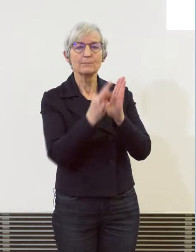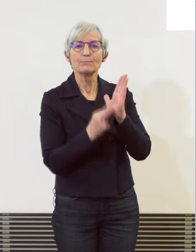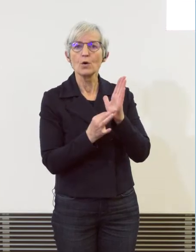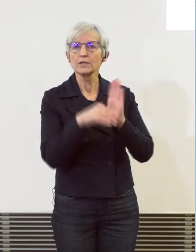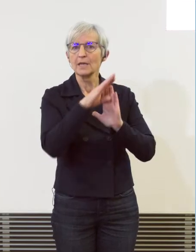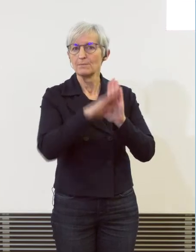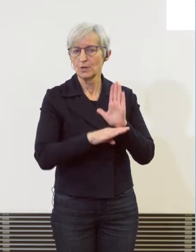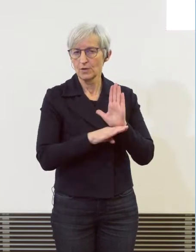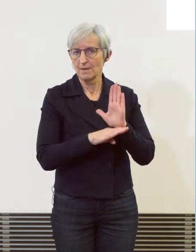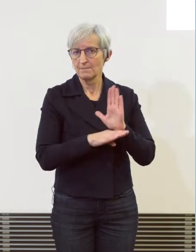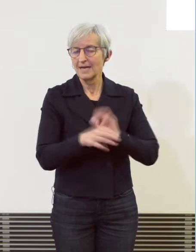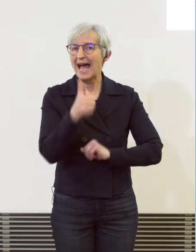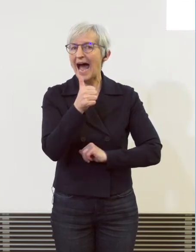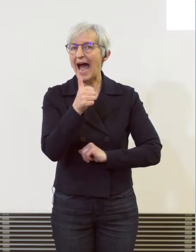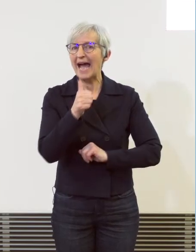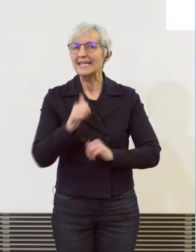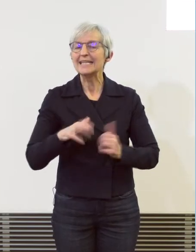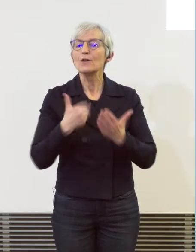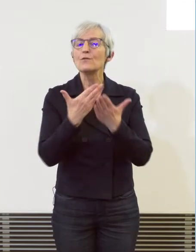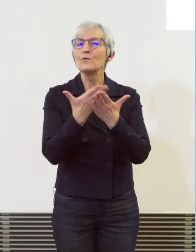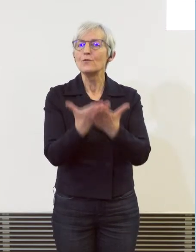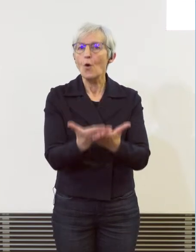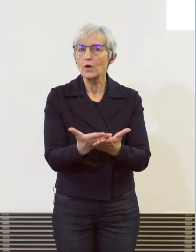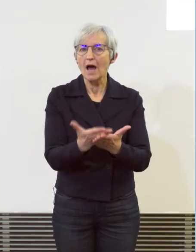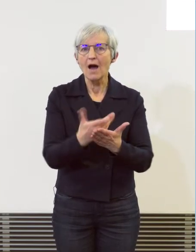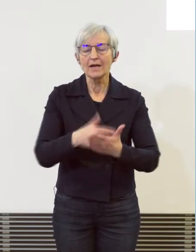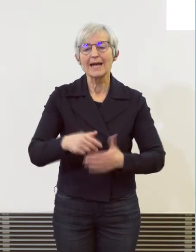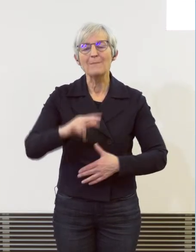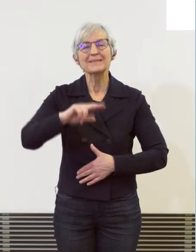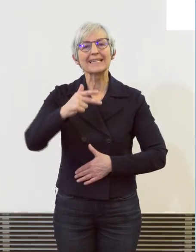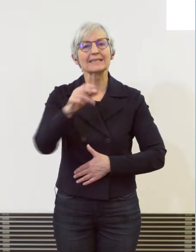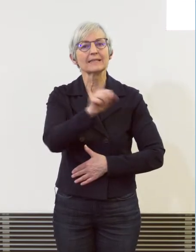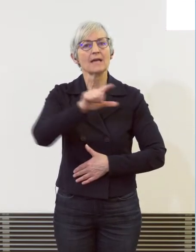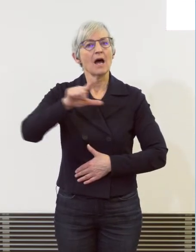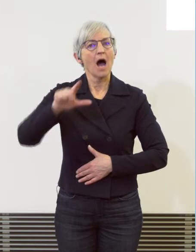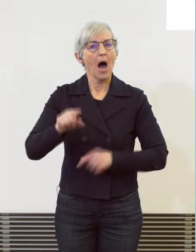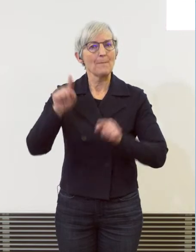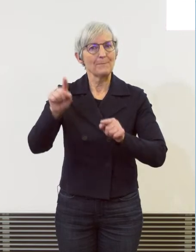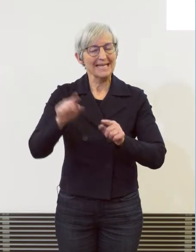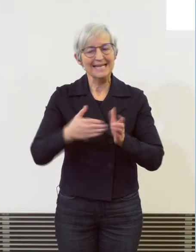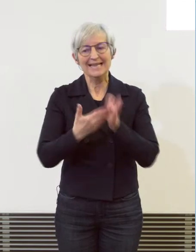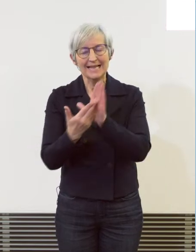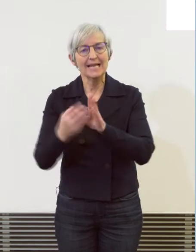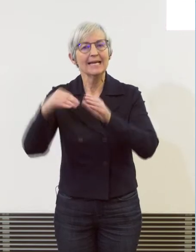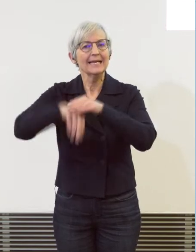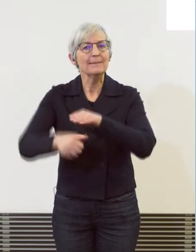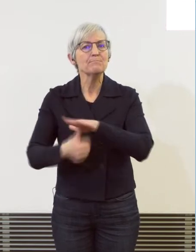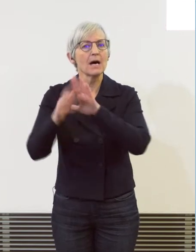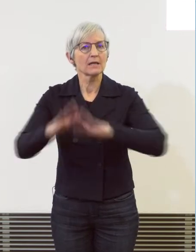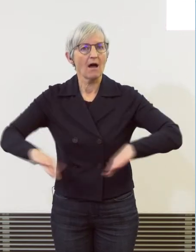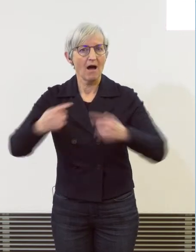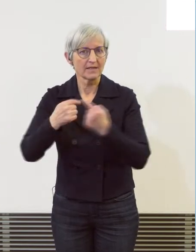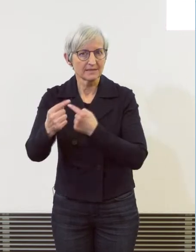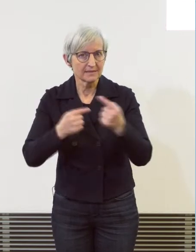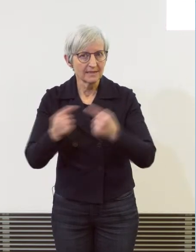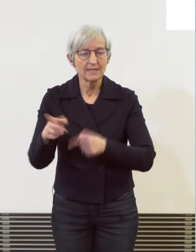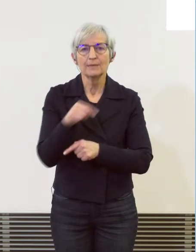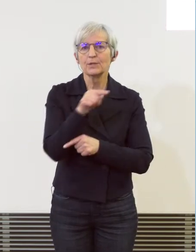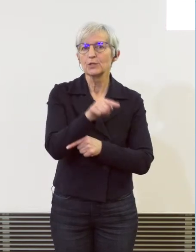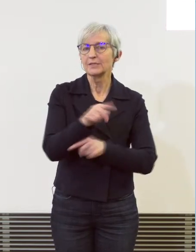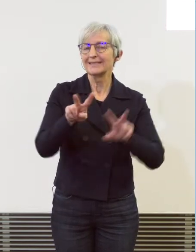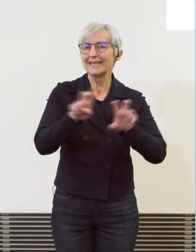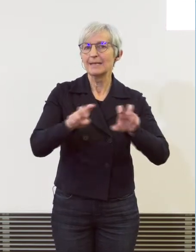glaube ich, gerade am 3. April in Rat kommen, wo Kinderrechte stärkt im Zusammenhang mit der GSG. und Massnahmen das